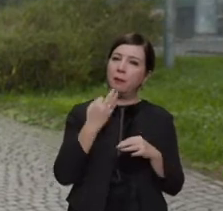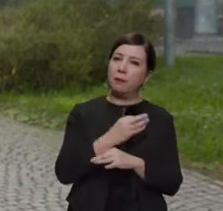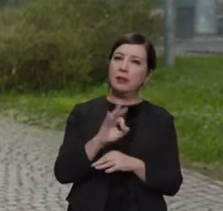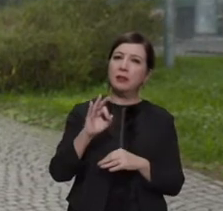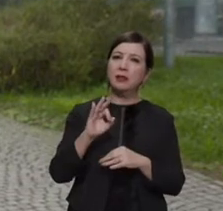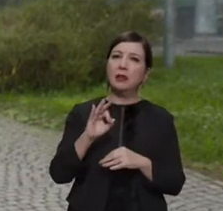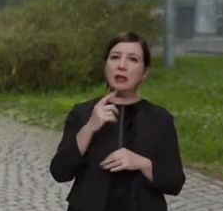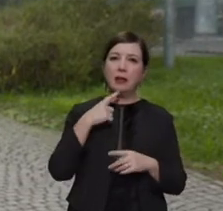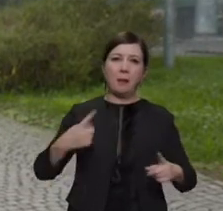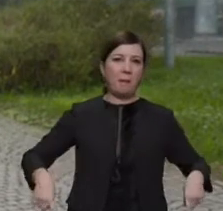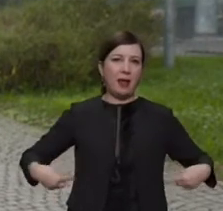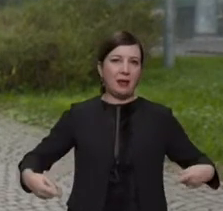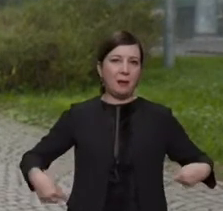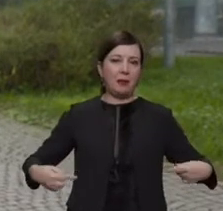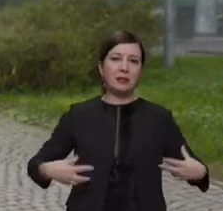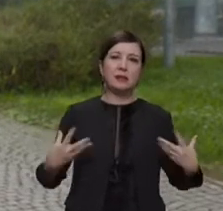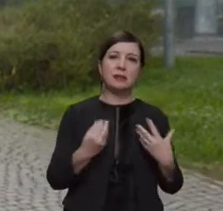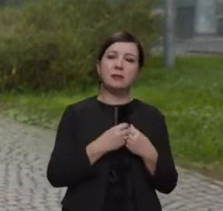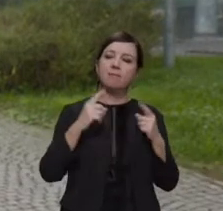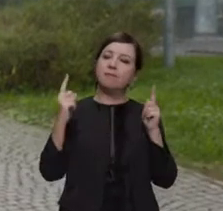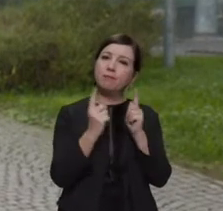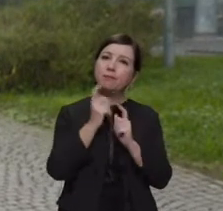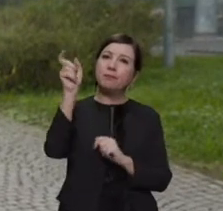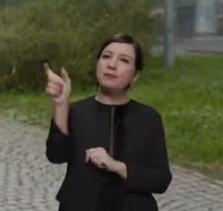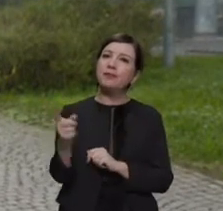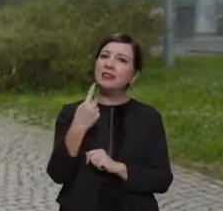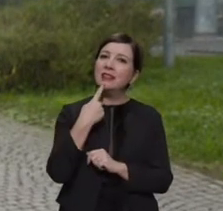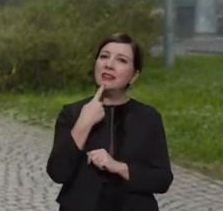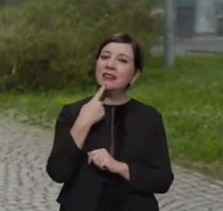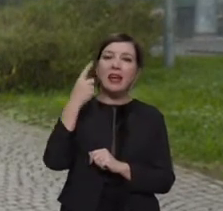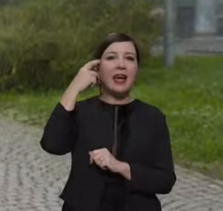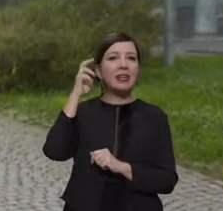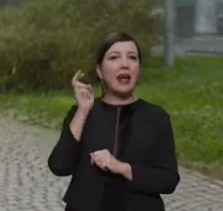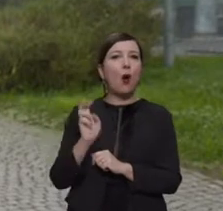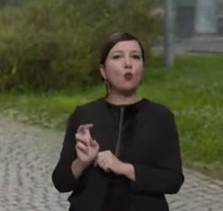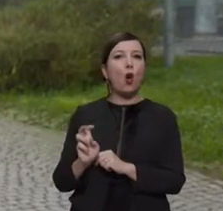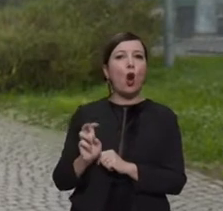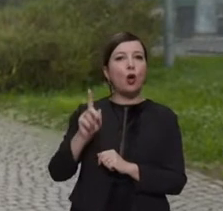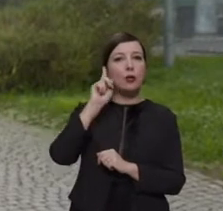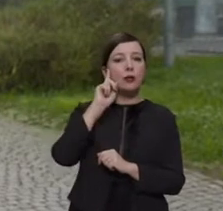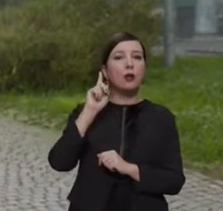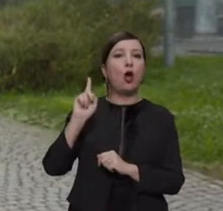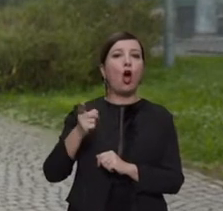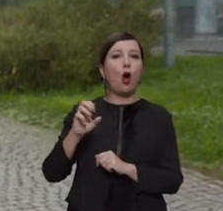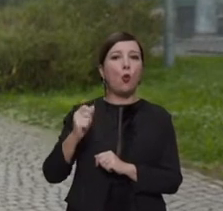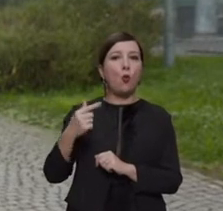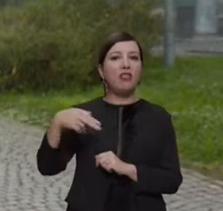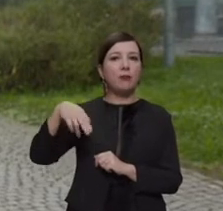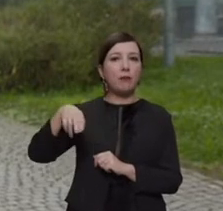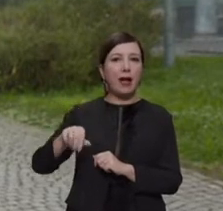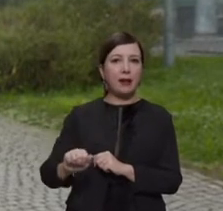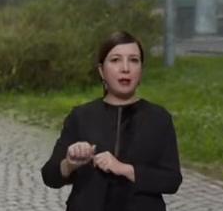particolare di paraplegici, con un grande neurologo tedesco, Ludwig Gutmann,